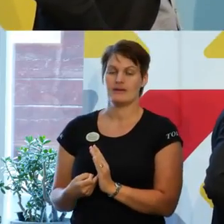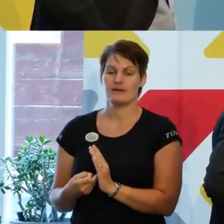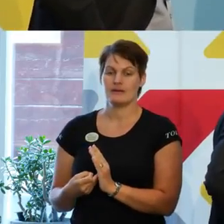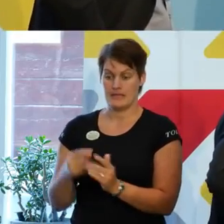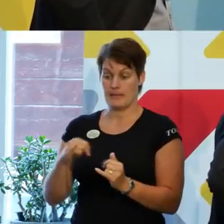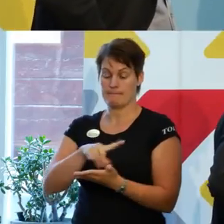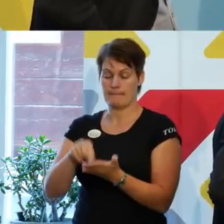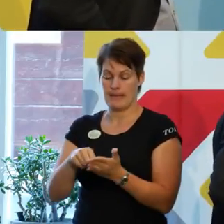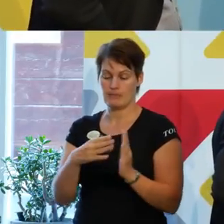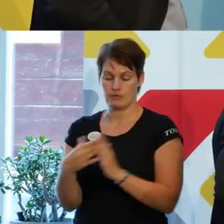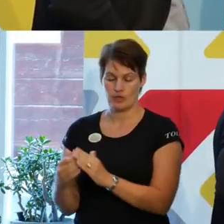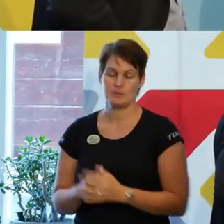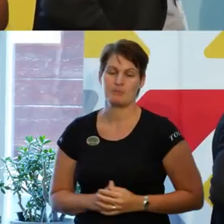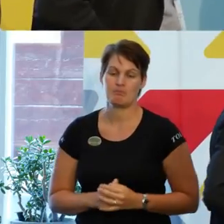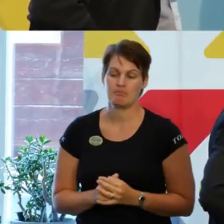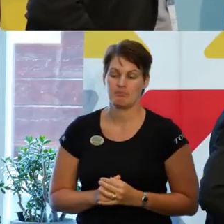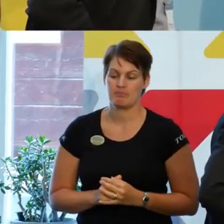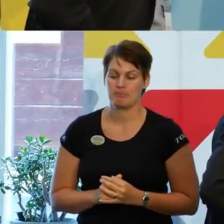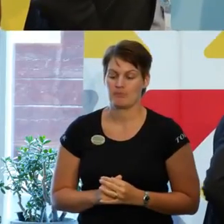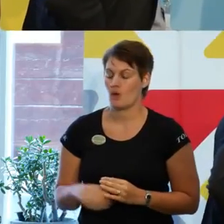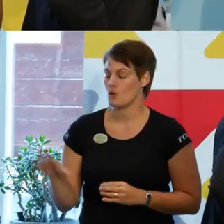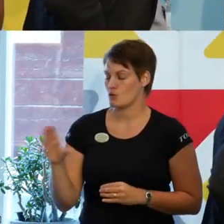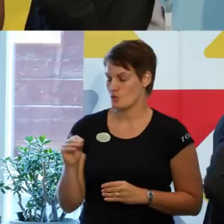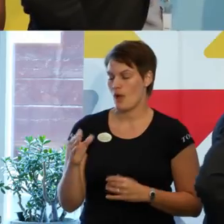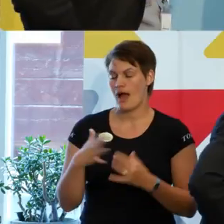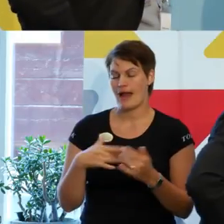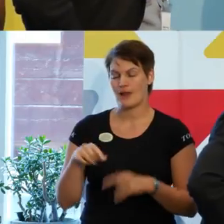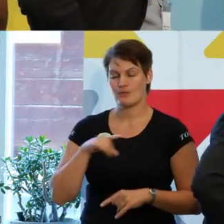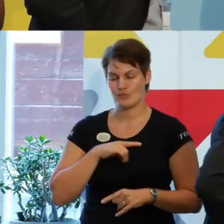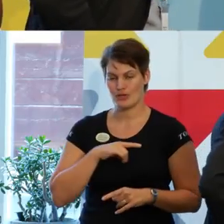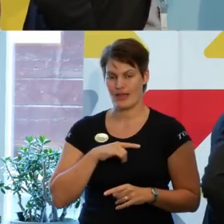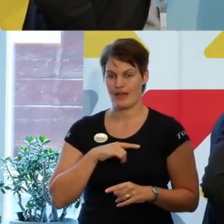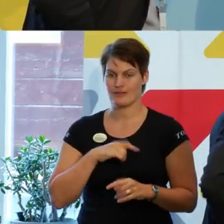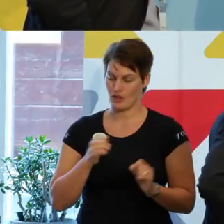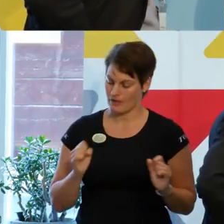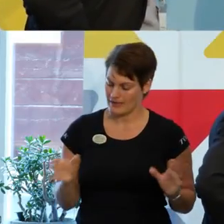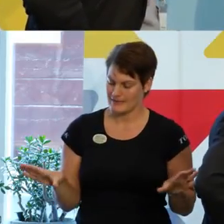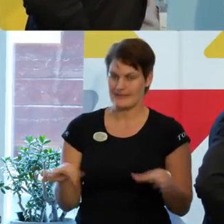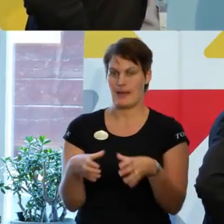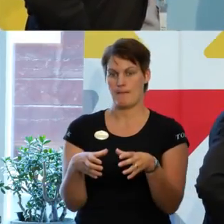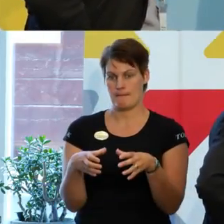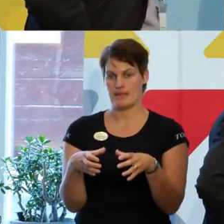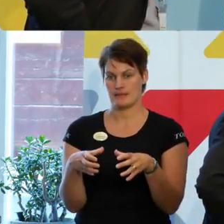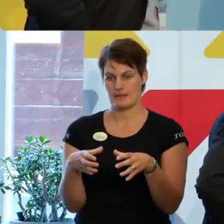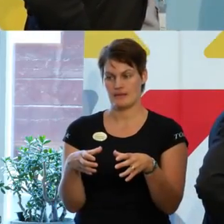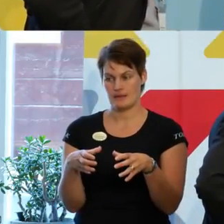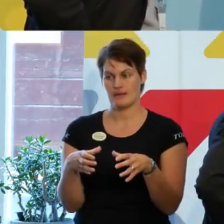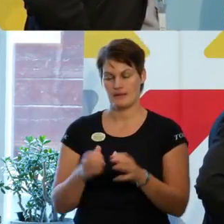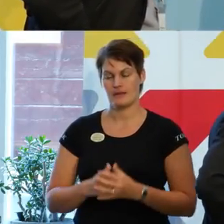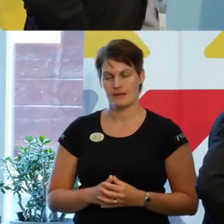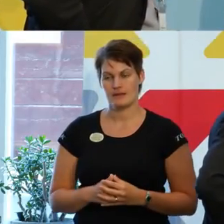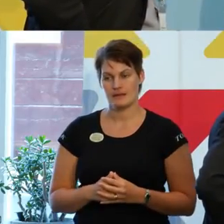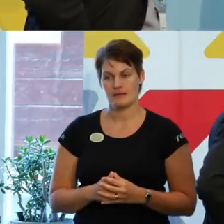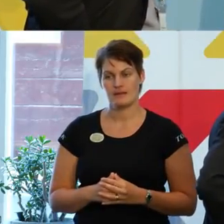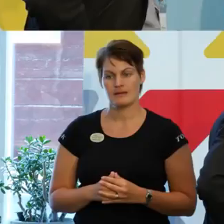Malmö. Och där handlade det ju också väldigt mycket om tillsammanskapet för att